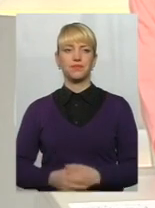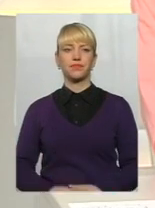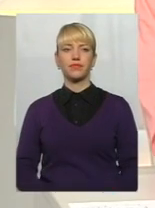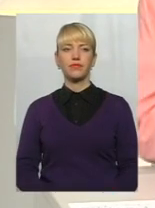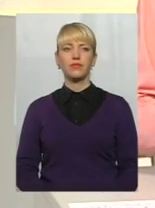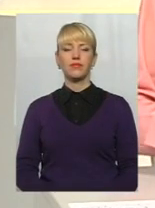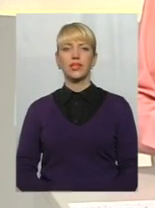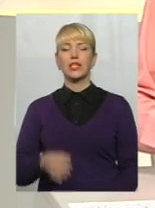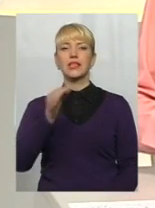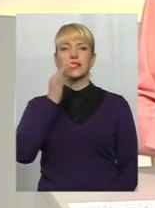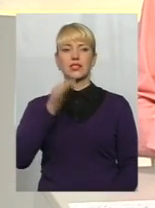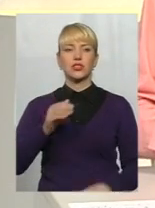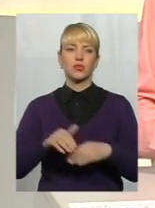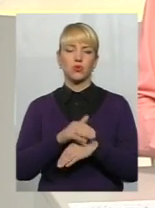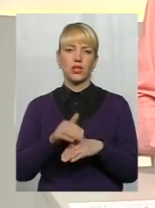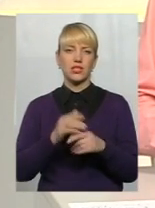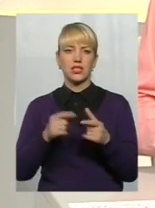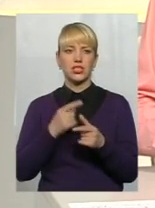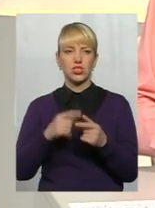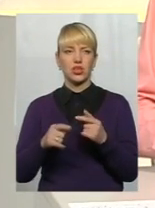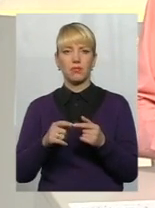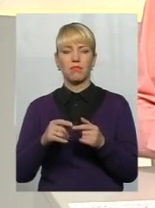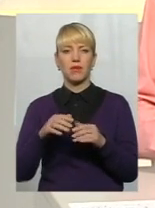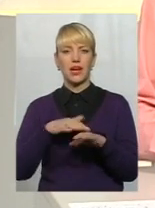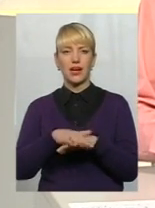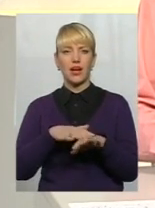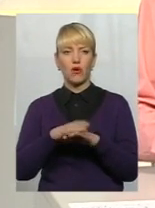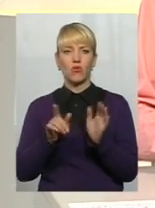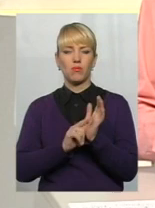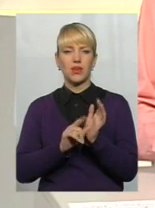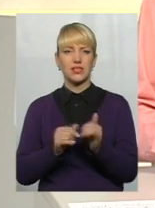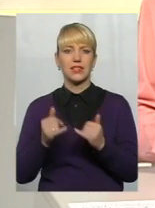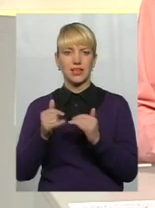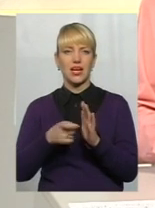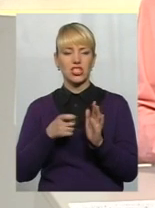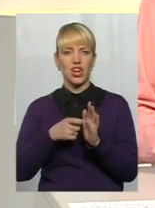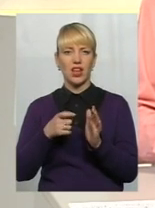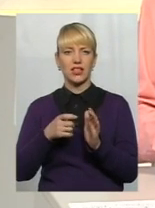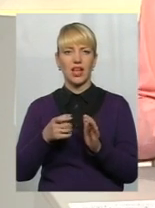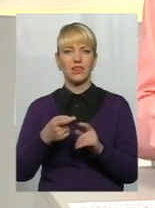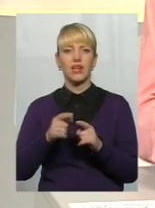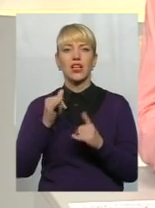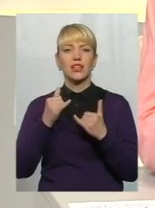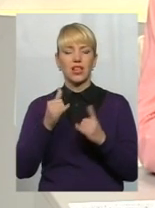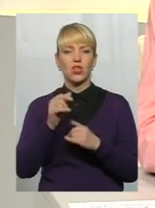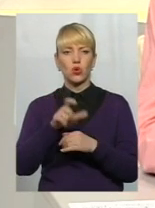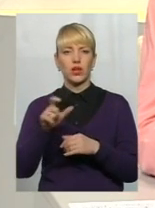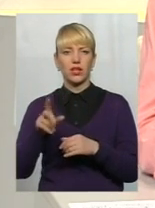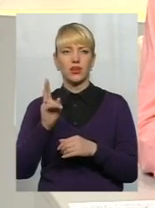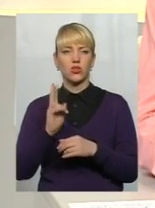Скажіть, будь ласка, а чи перераховано пенсію шахтарям серед людей, які